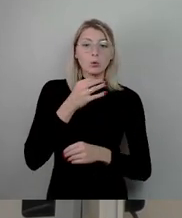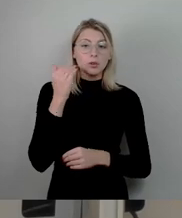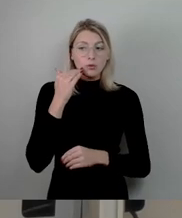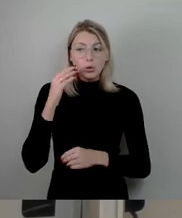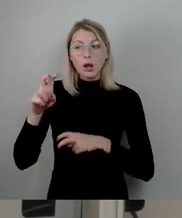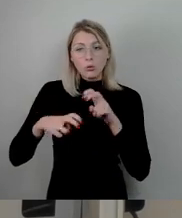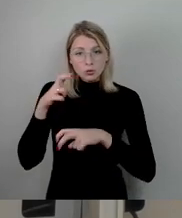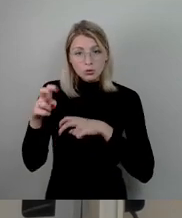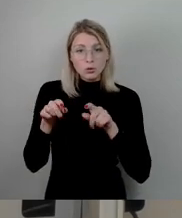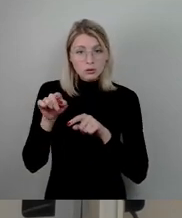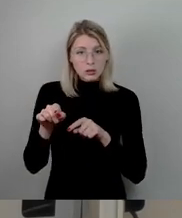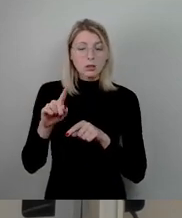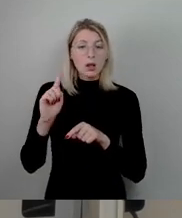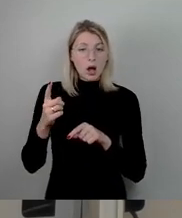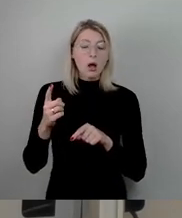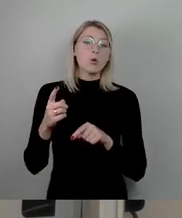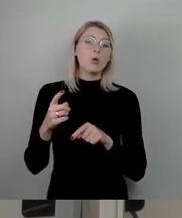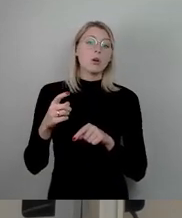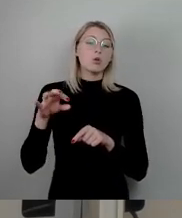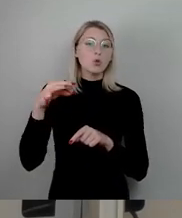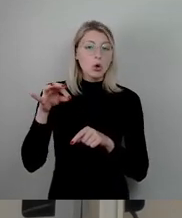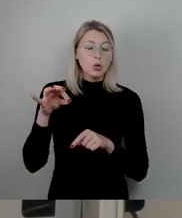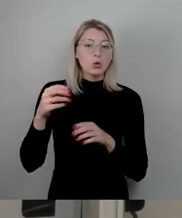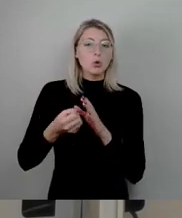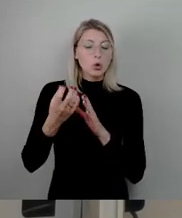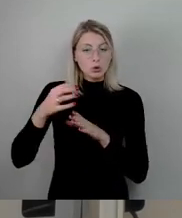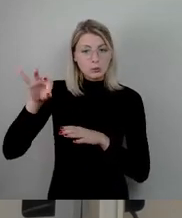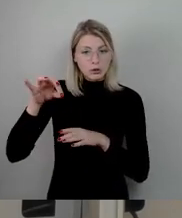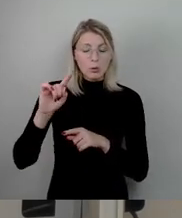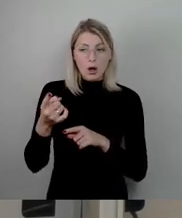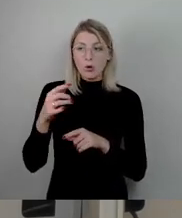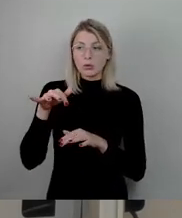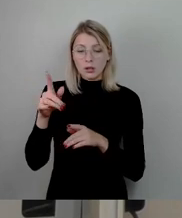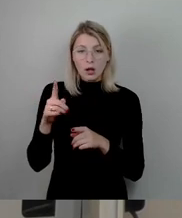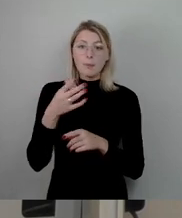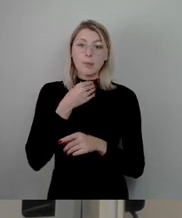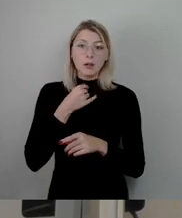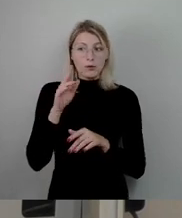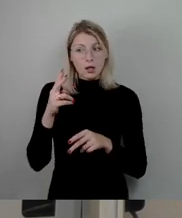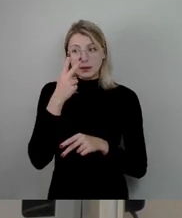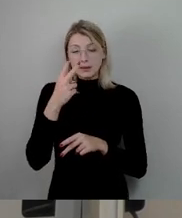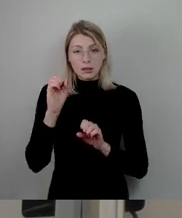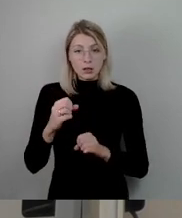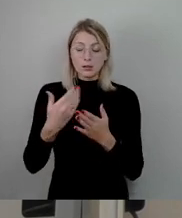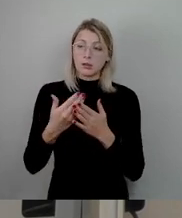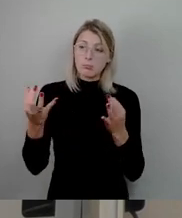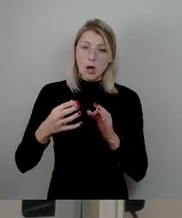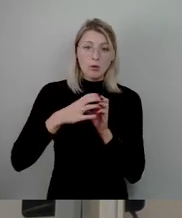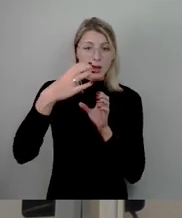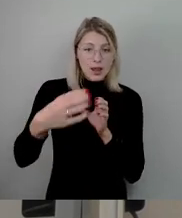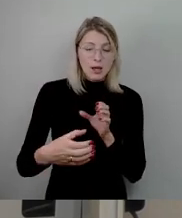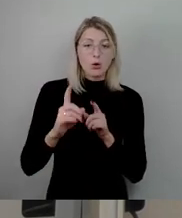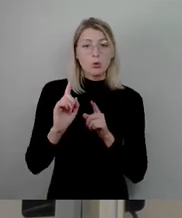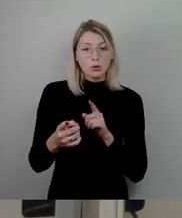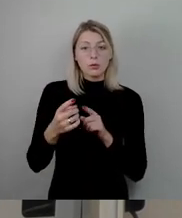Kultusministerium darauf hinzugeht und sagt, der Förderbedarf ist nach wie vor da und dass halt auch die Verlängerung und die Entfristung von jungen Wohnen umgesetzt